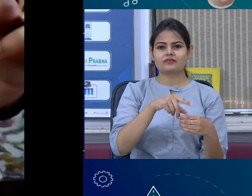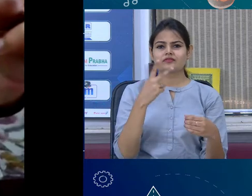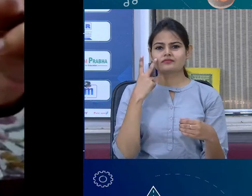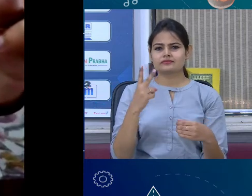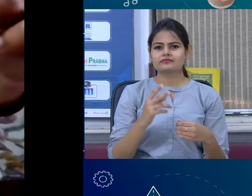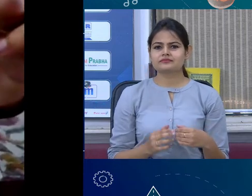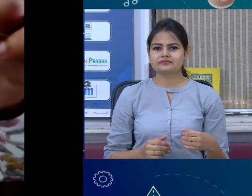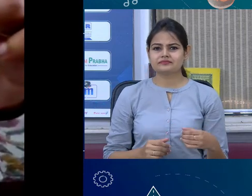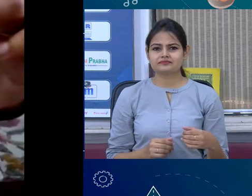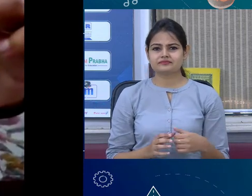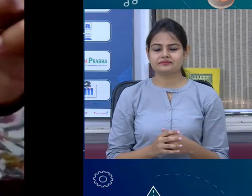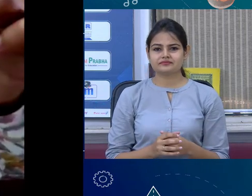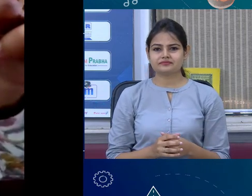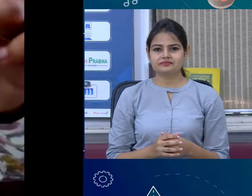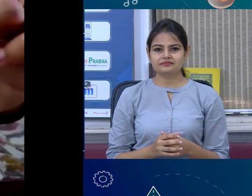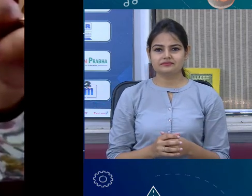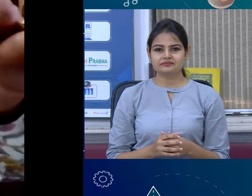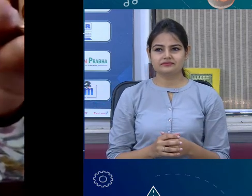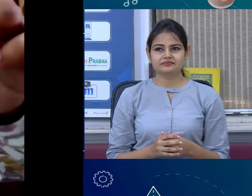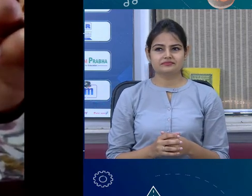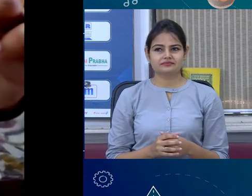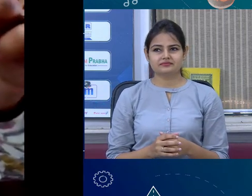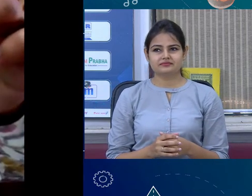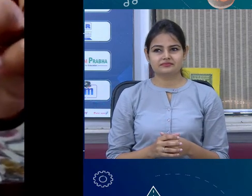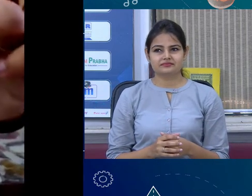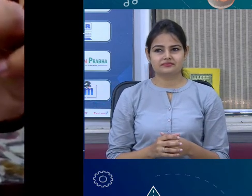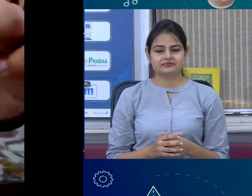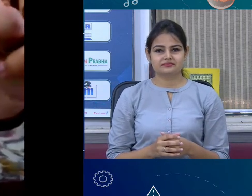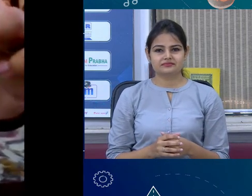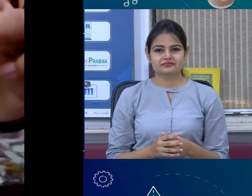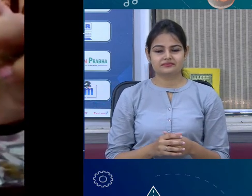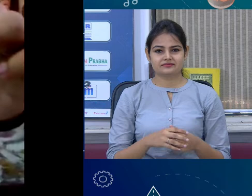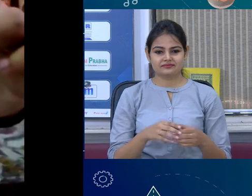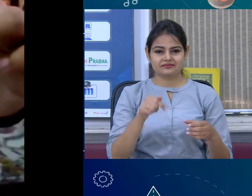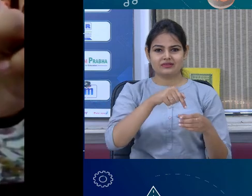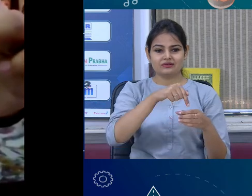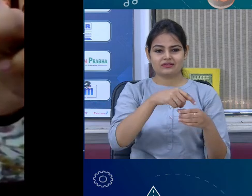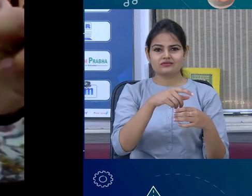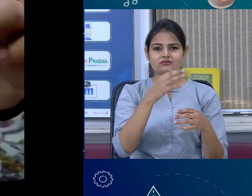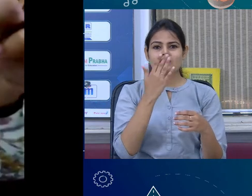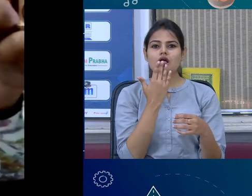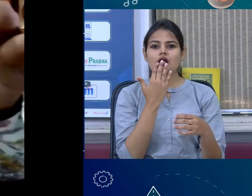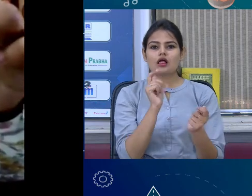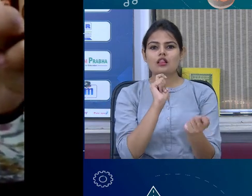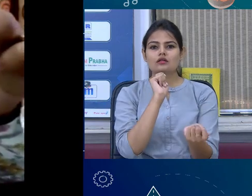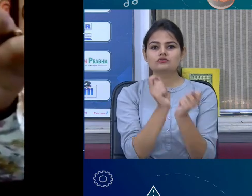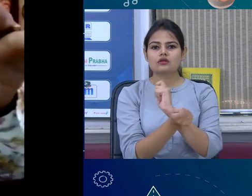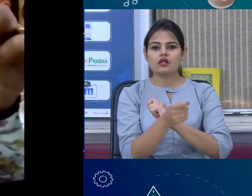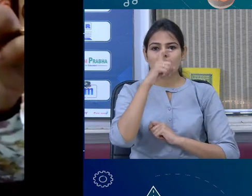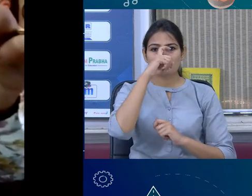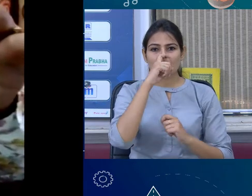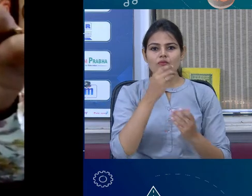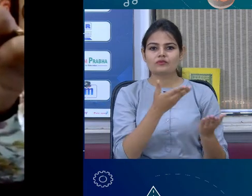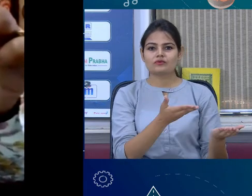is this blue colour sorted? And we see that it is forming a blue colour. Now what happens this displacement reaction?